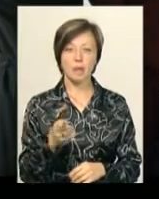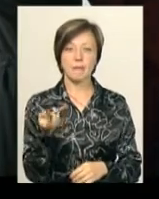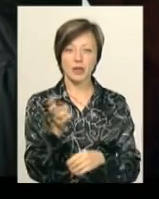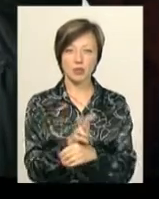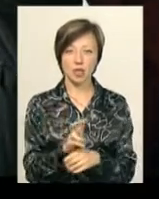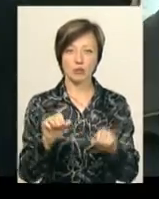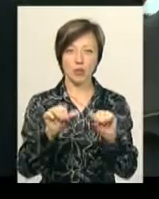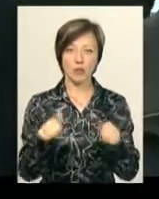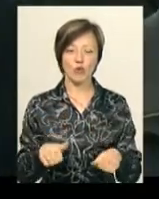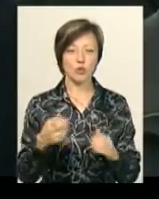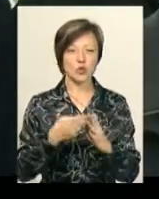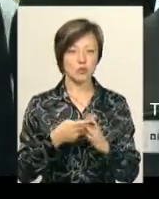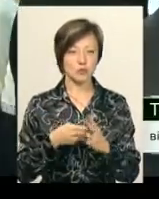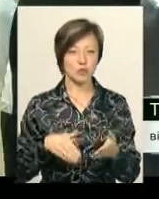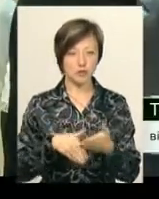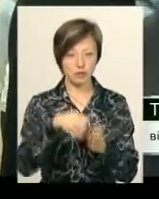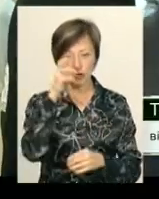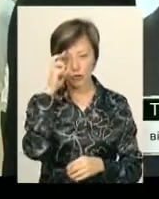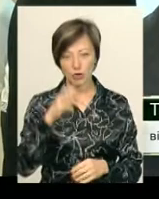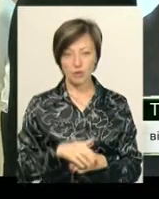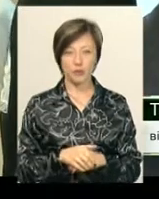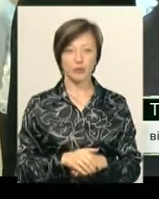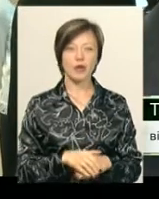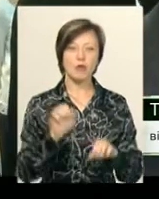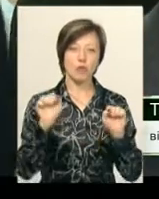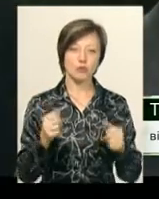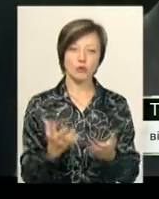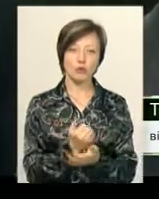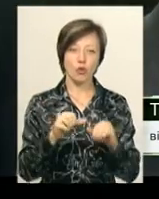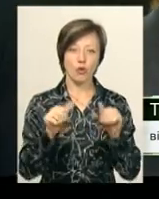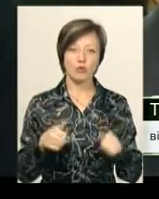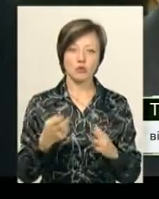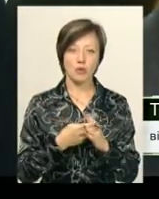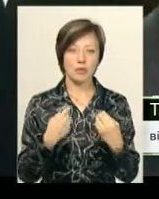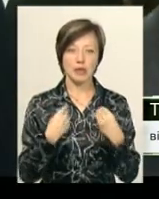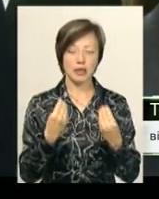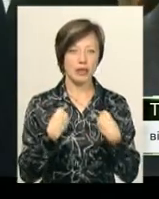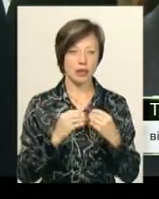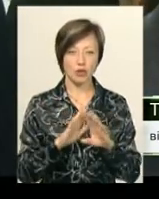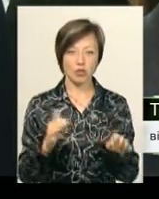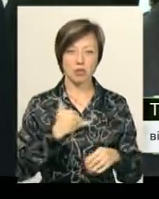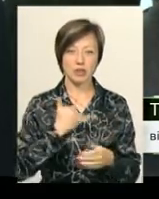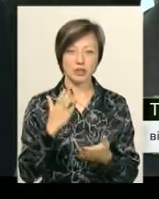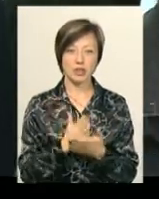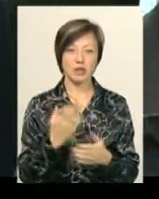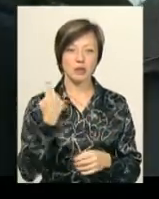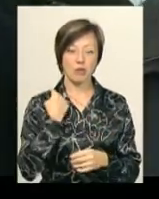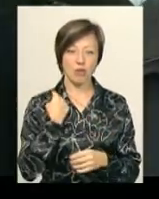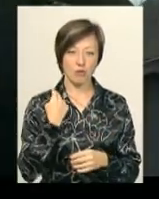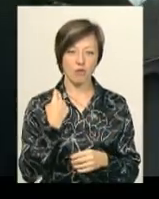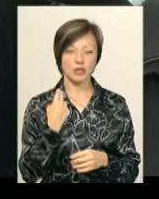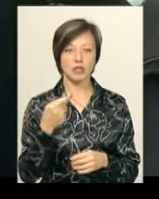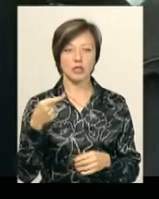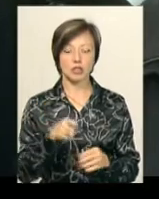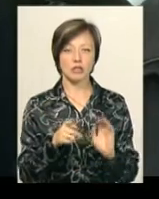прийшла, аби оформити субсидію. Може, отримається оформити субсидію, бо мені субсидії не дають, бо в мене є заборгованість. Як